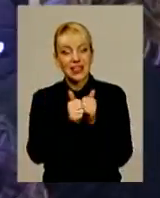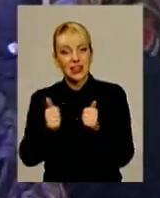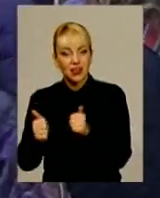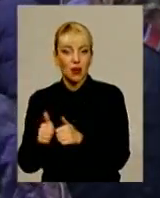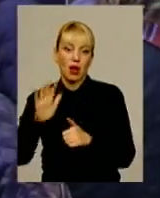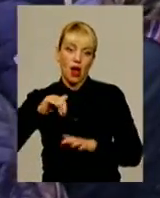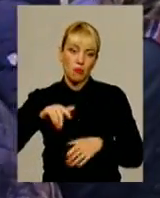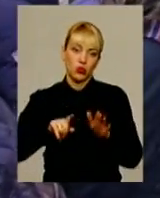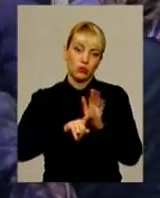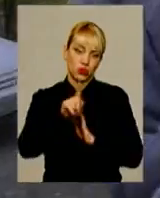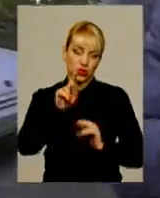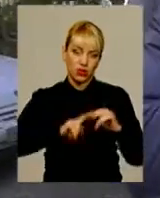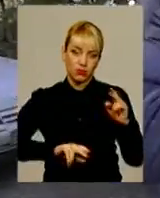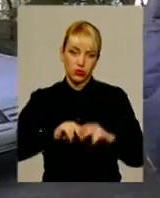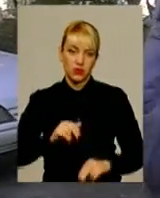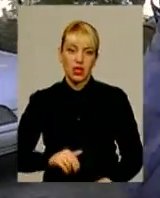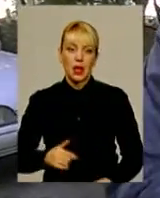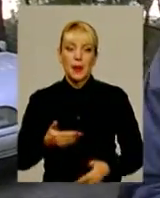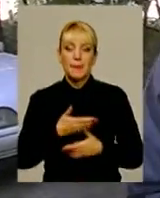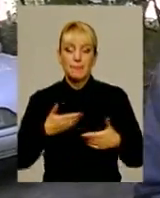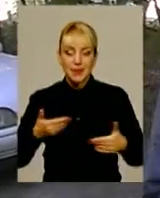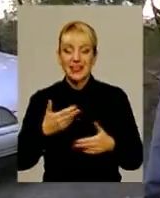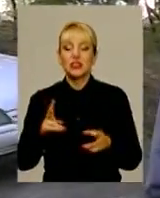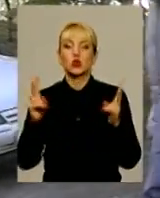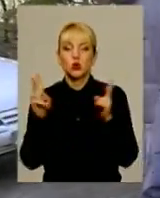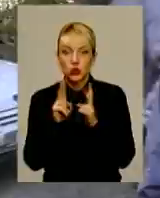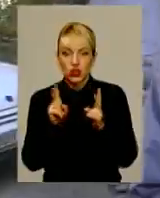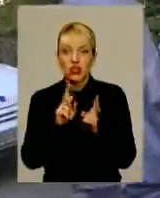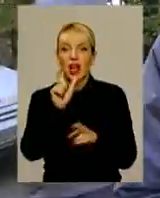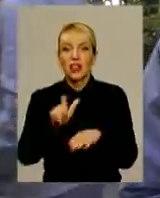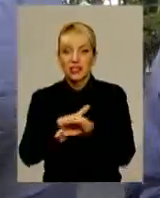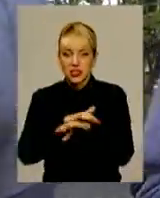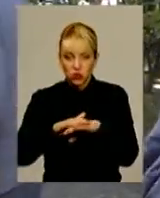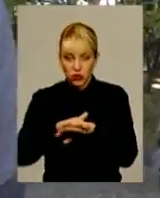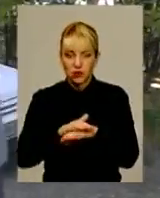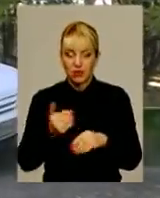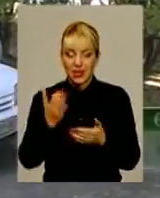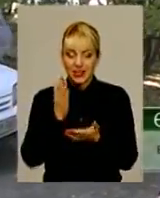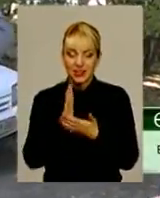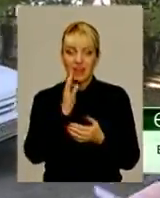розпочинати будівництво. Ми з жительні будинку зустрічалися декілька разів і витяг з державного реєстру.